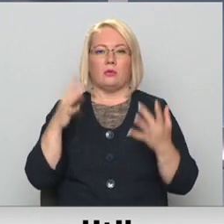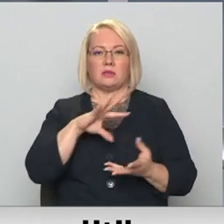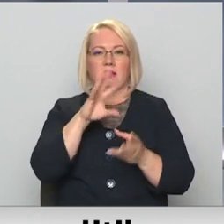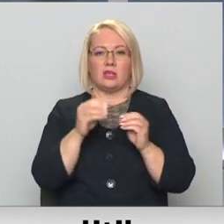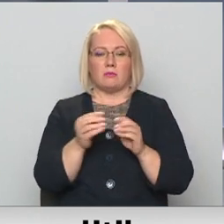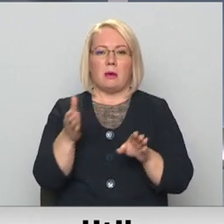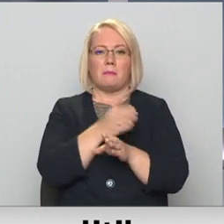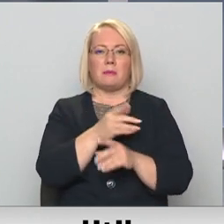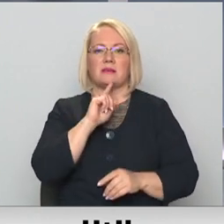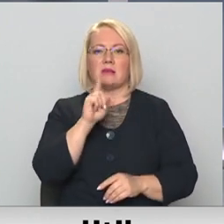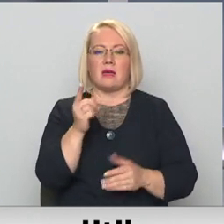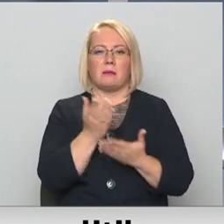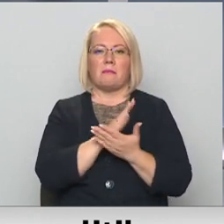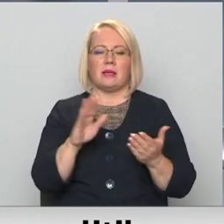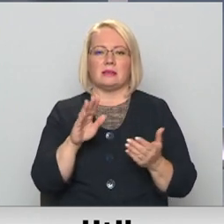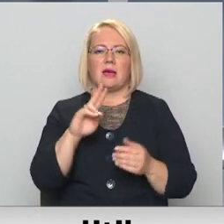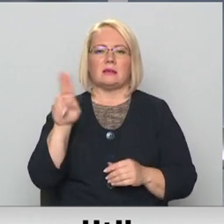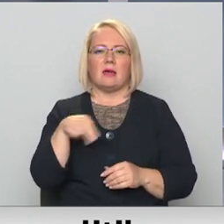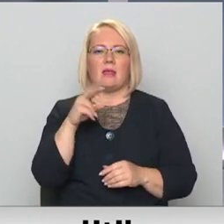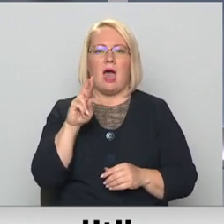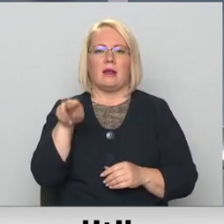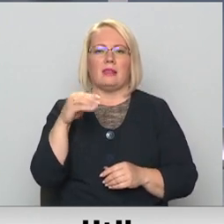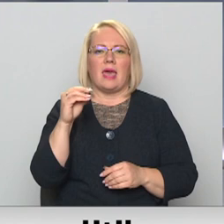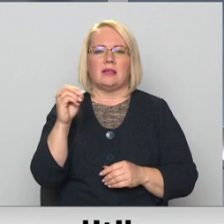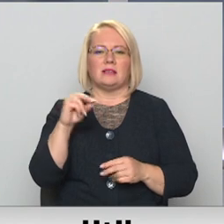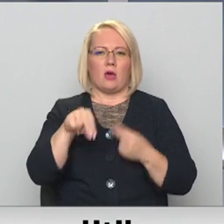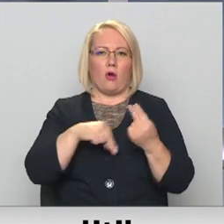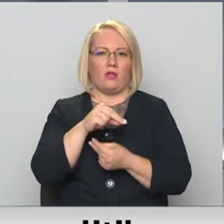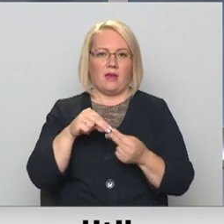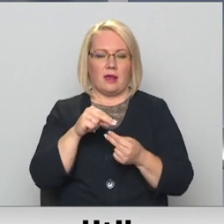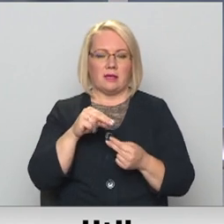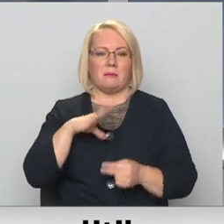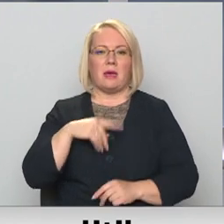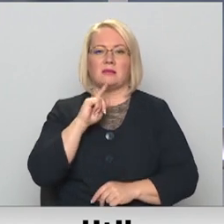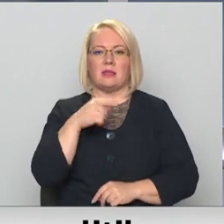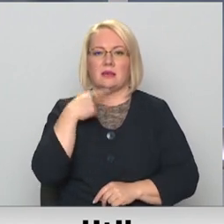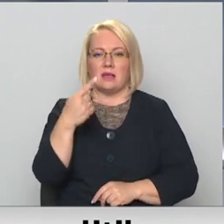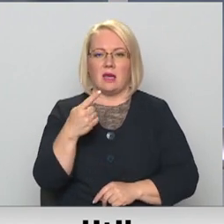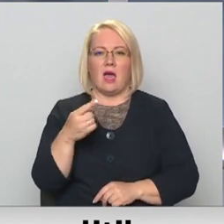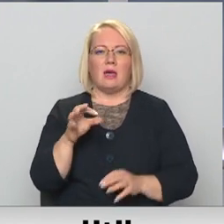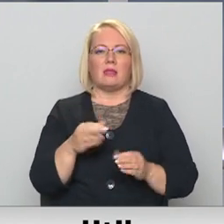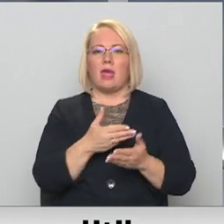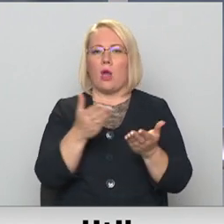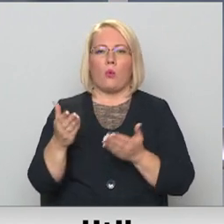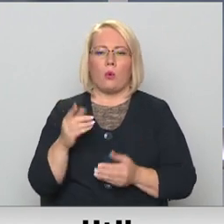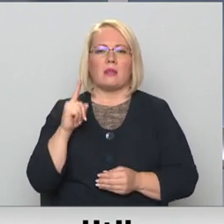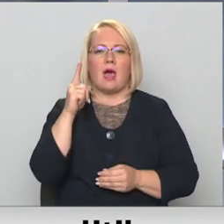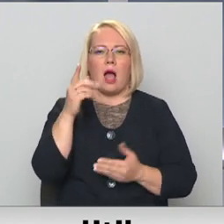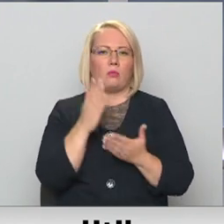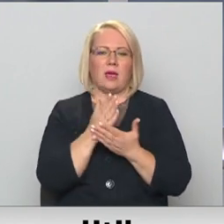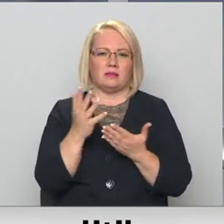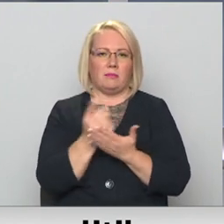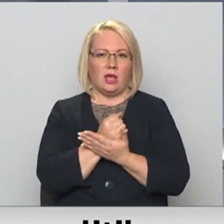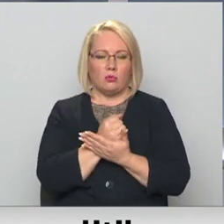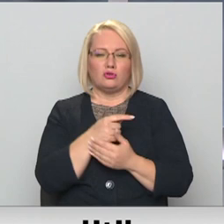beidzās centra Dardedze gadskārtējā konference. Pēc gada centrā saka, nekur tālu nesam tikuši. Bērnu tiesība